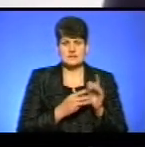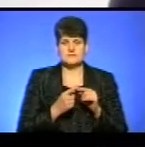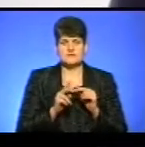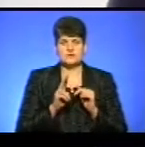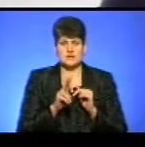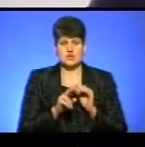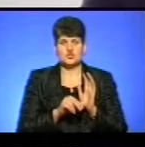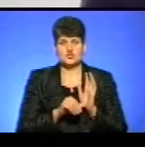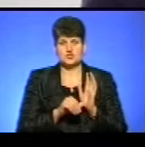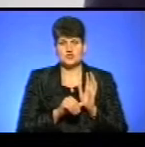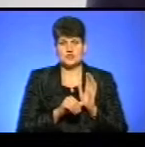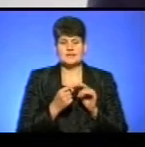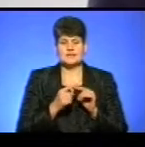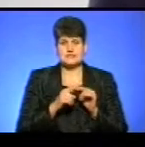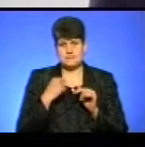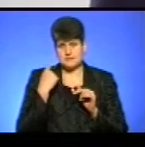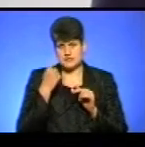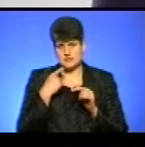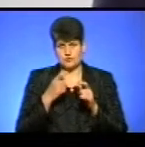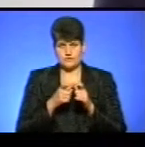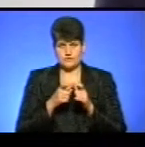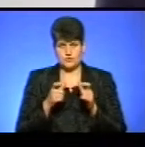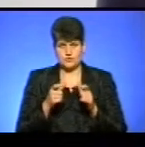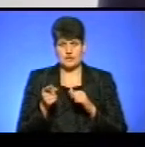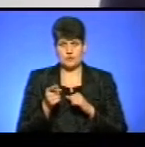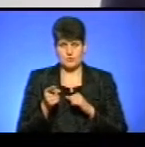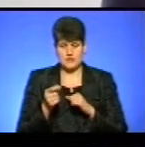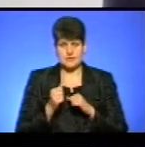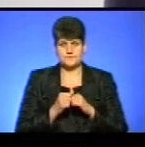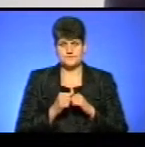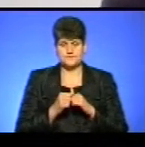шість – це персоніфікований квиток тернополянина,